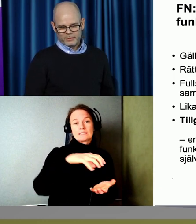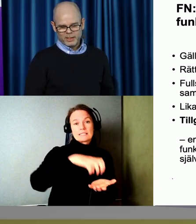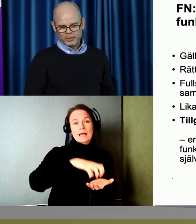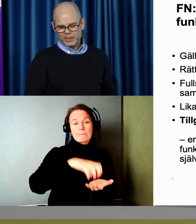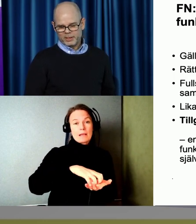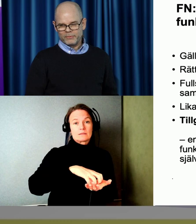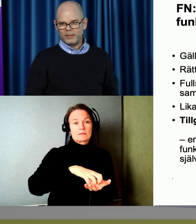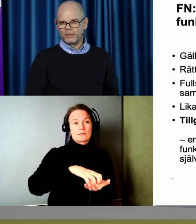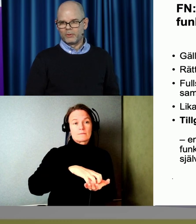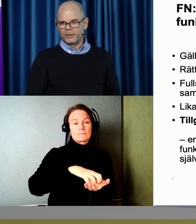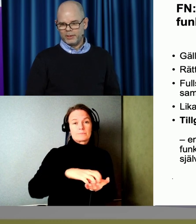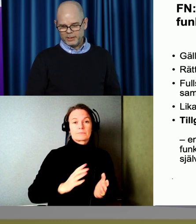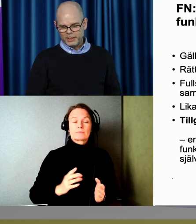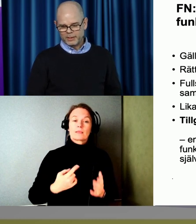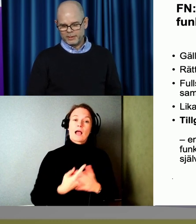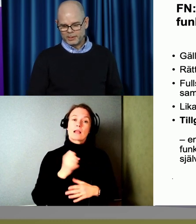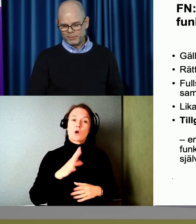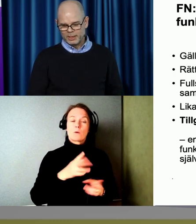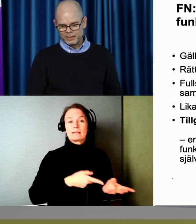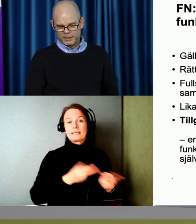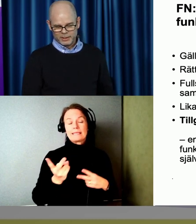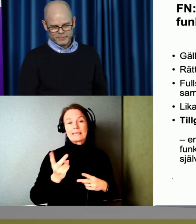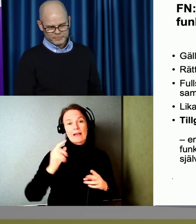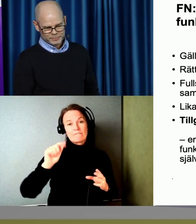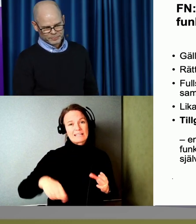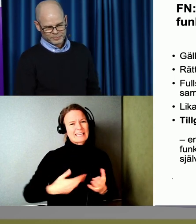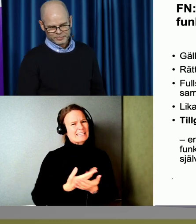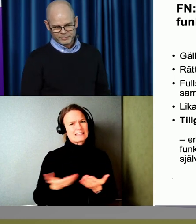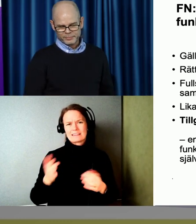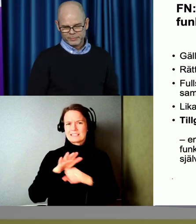Det handlar om lika villkor, icke-diskriminering.